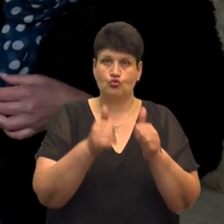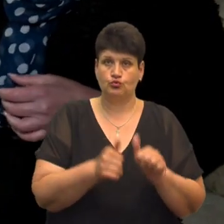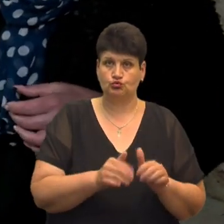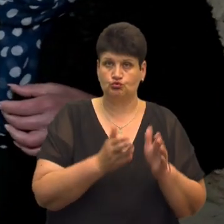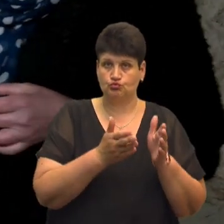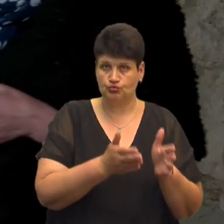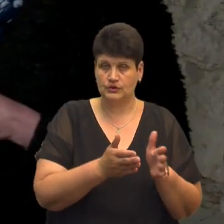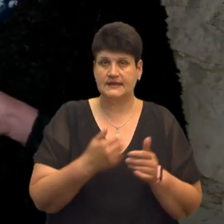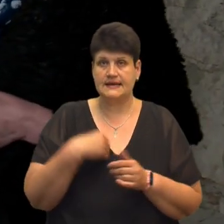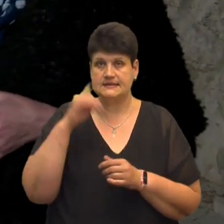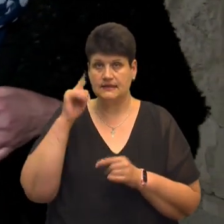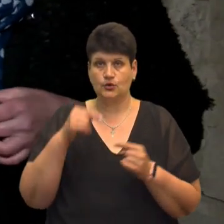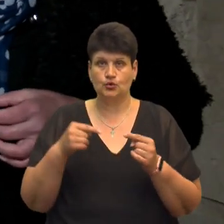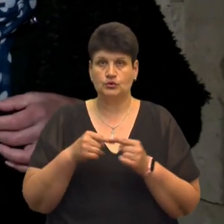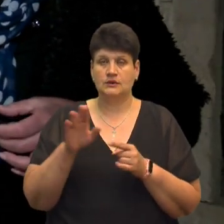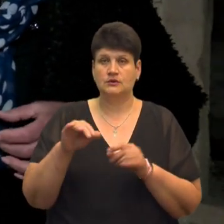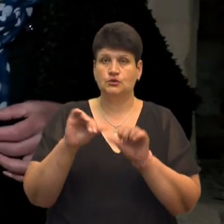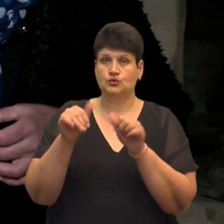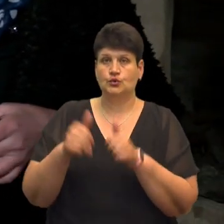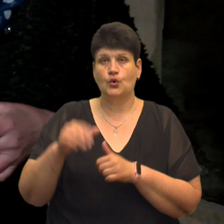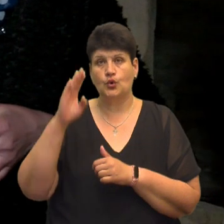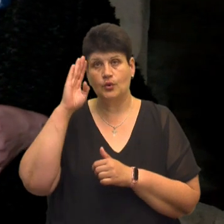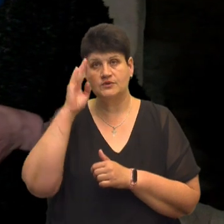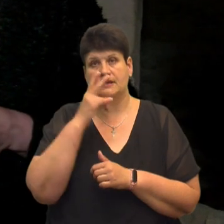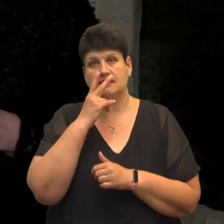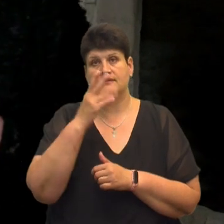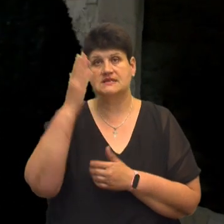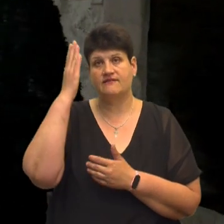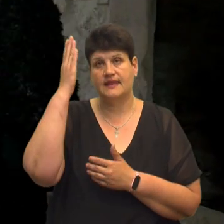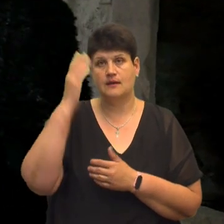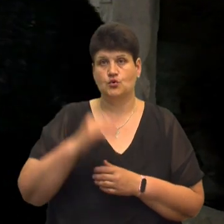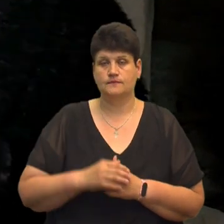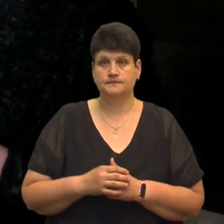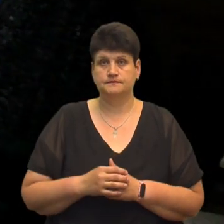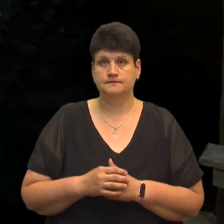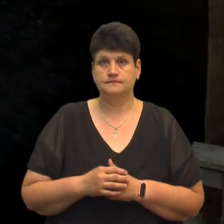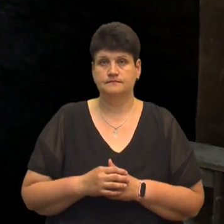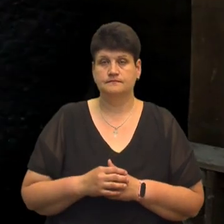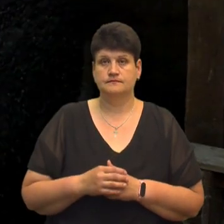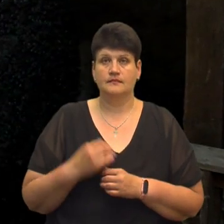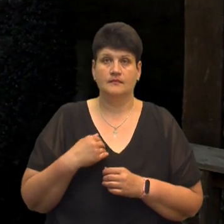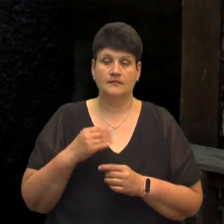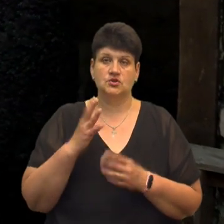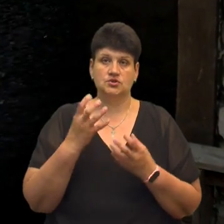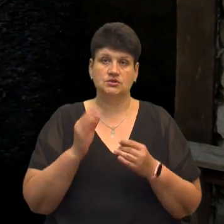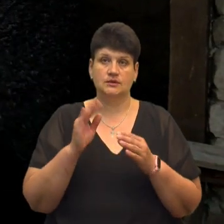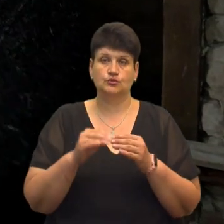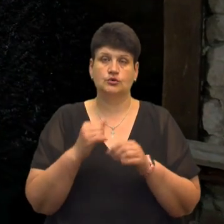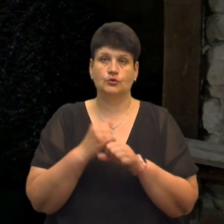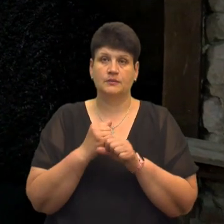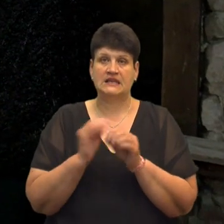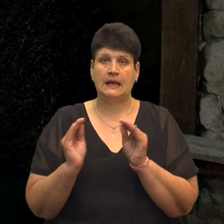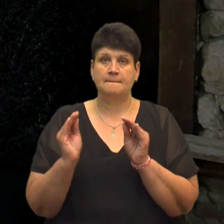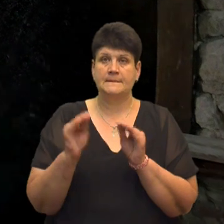точно, що там буде стояти скульптура хлопчик, який дивиться в небо. Відповідно, ми тут ще будем робити приспосіблення,